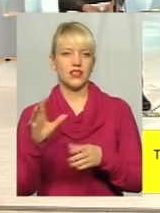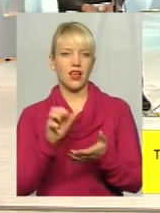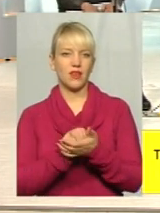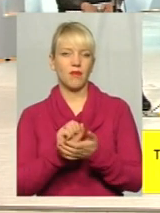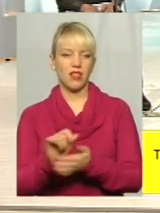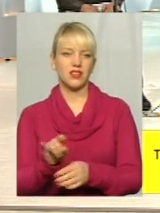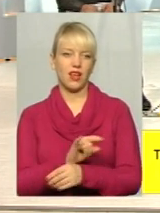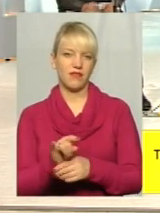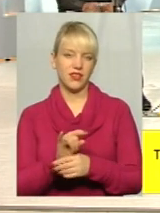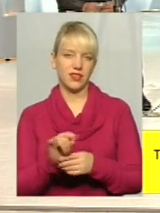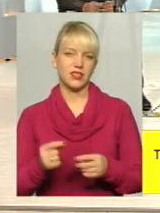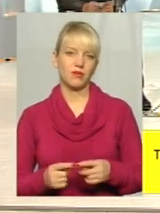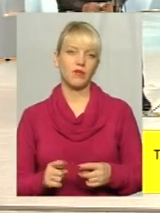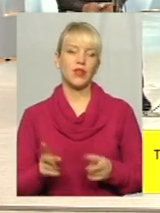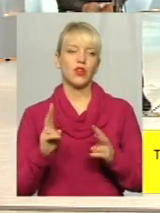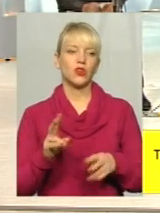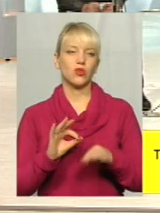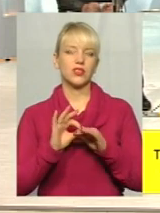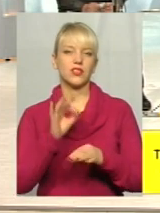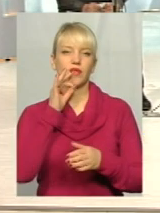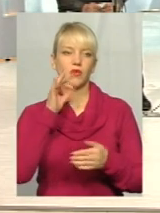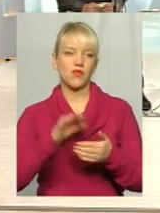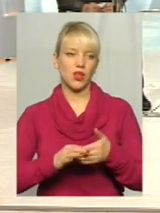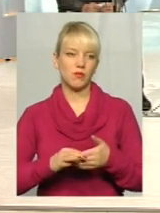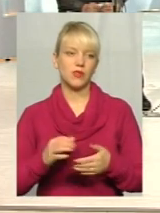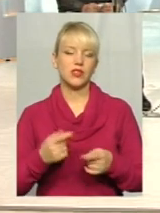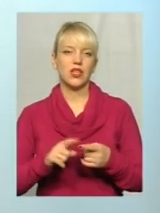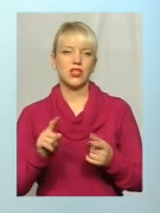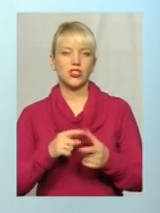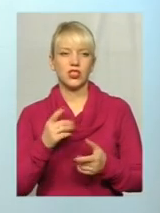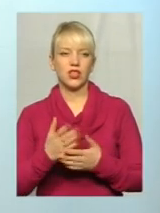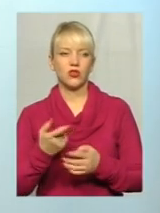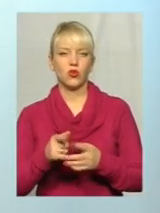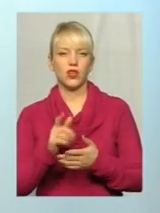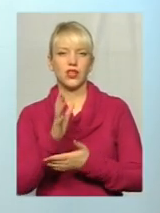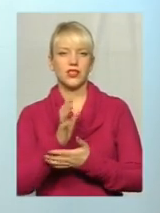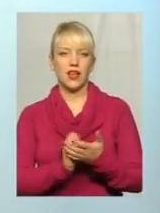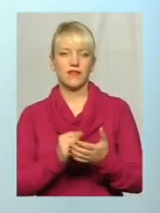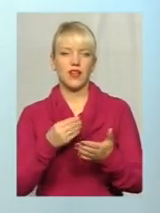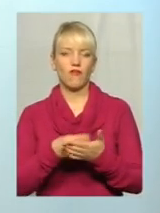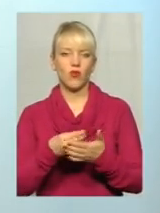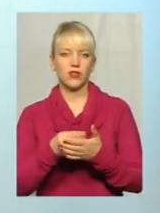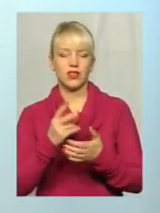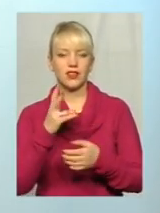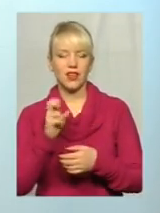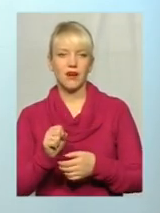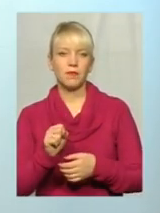Хто буде нести відповідальність і де шукати гроші? Чи є отой резервний фонд на ремонт ліфтів, або, якщо не доведе господи, аварійну заміну,